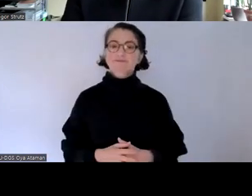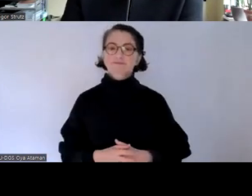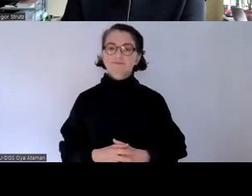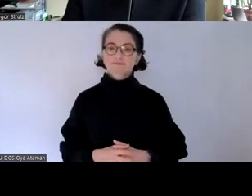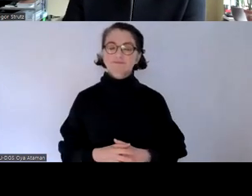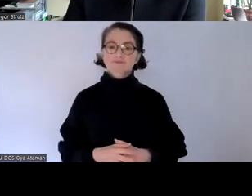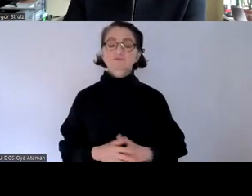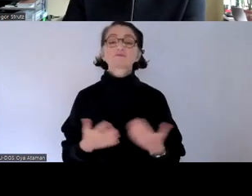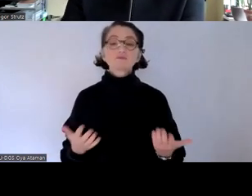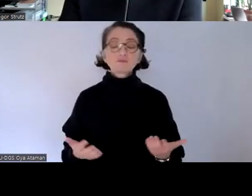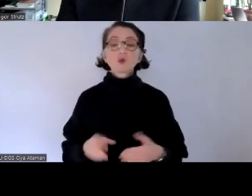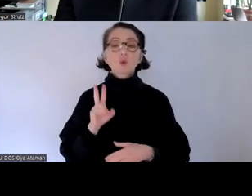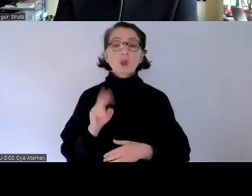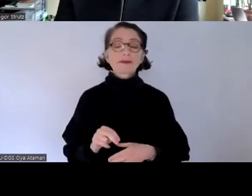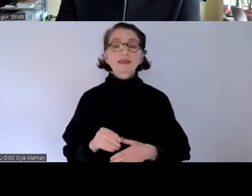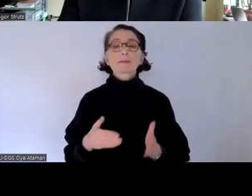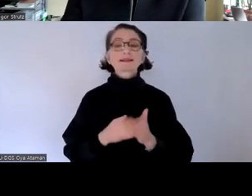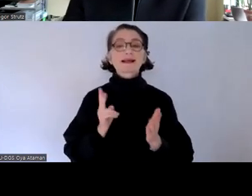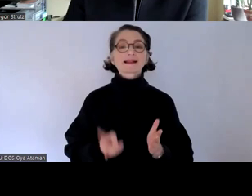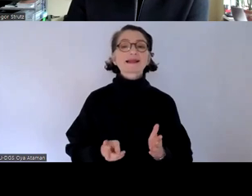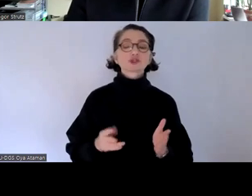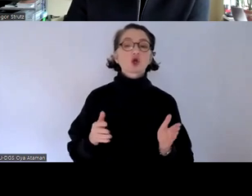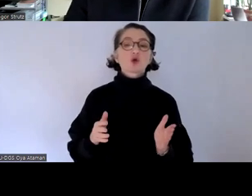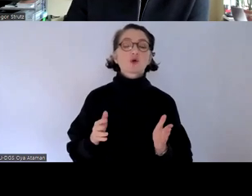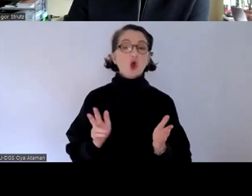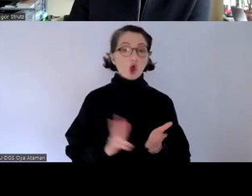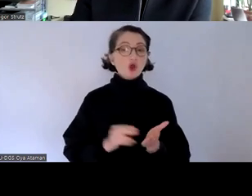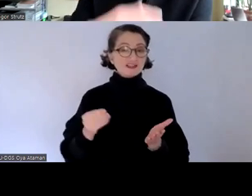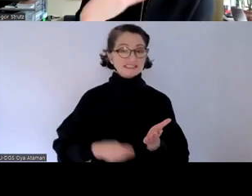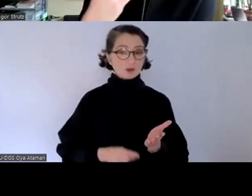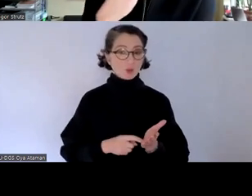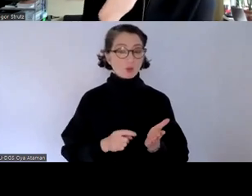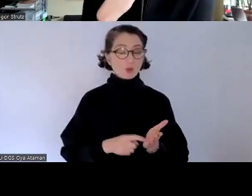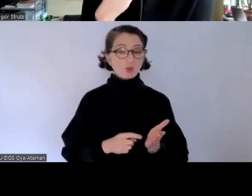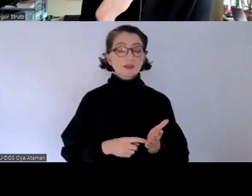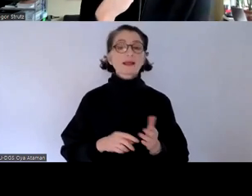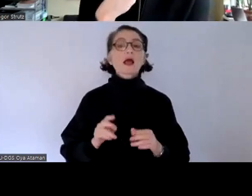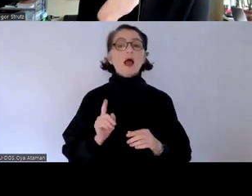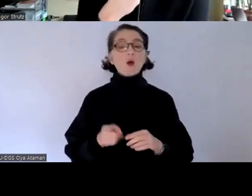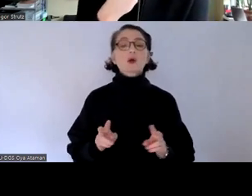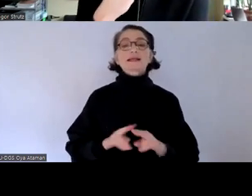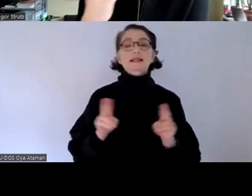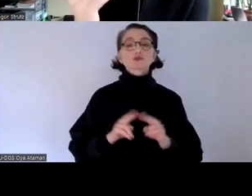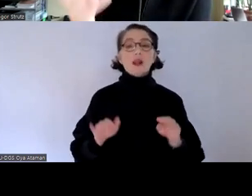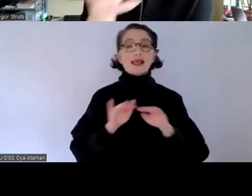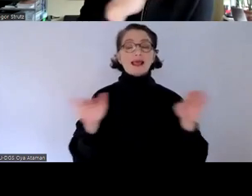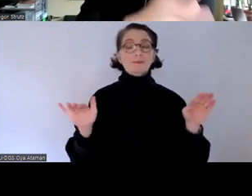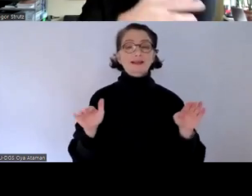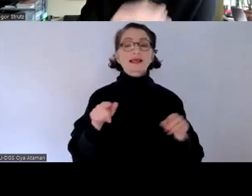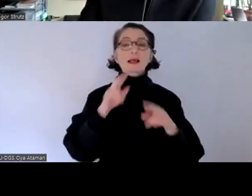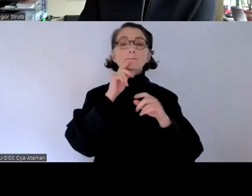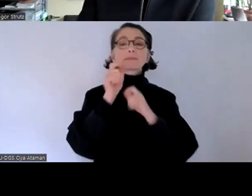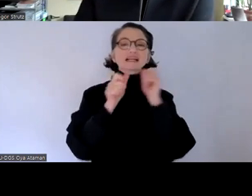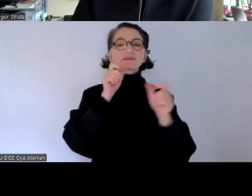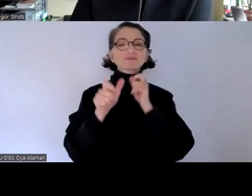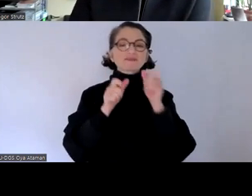zusammenhang mit der unbehindertenrechtskonvention wurde auch quasi auf einer internationalen ebene genau diese begrifflichkeit